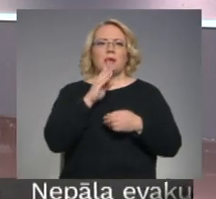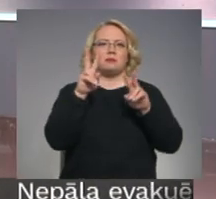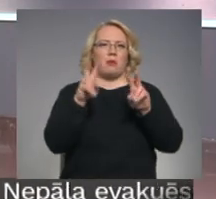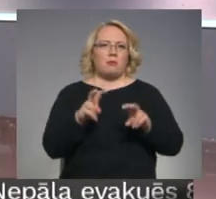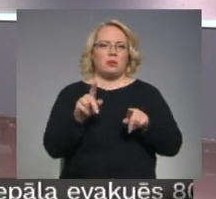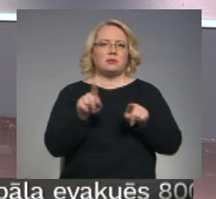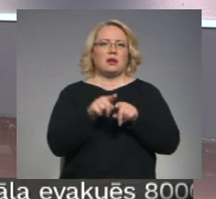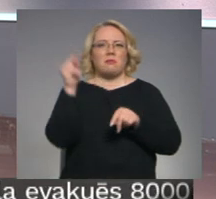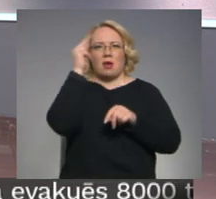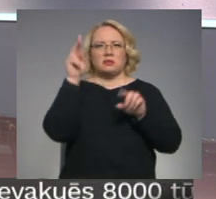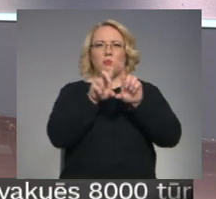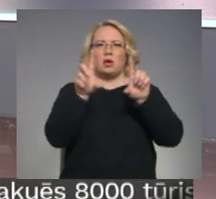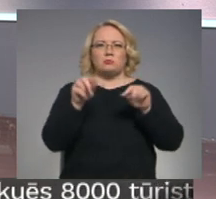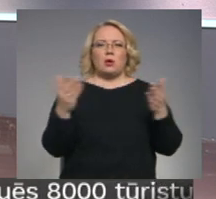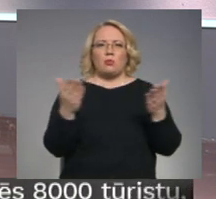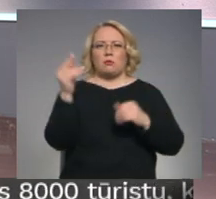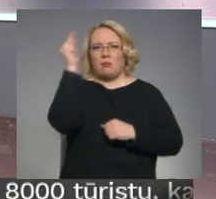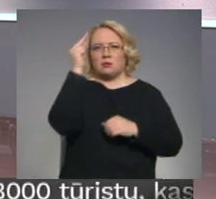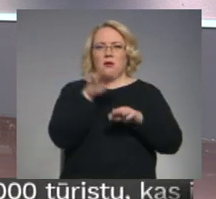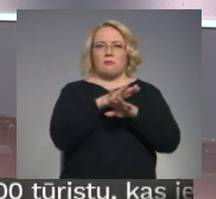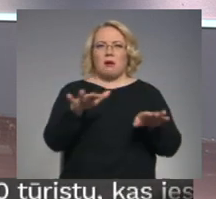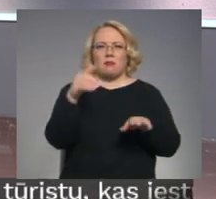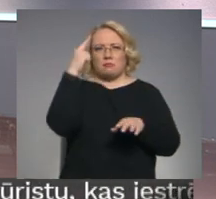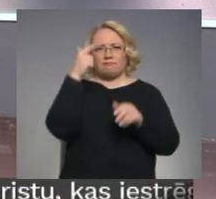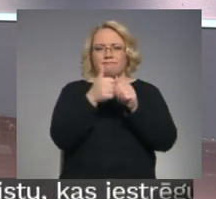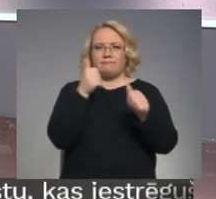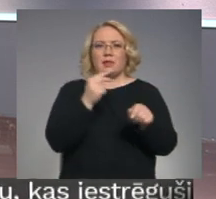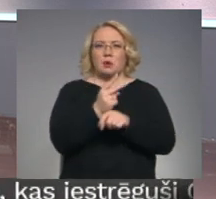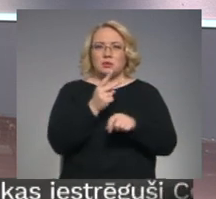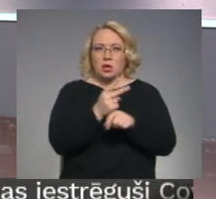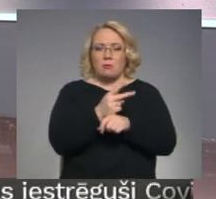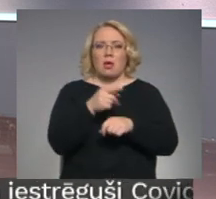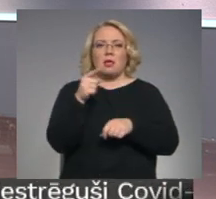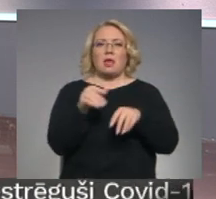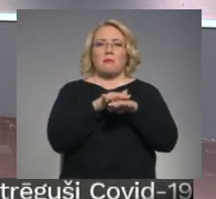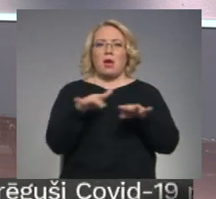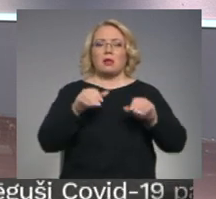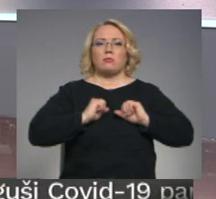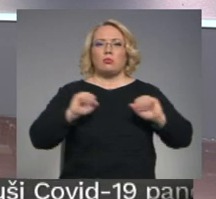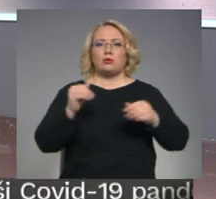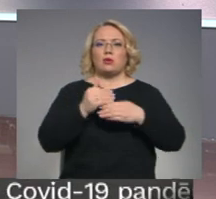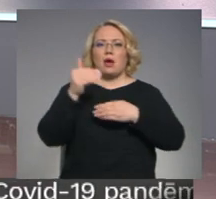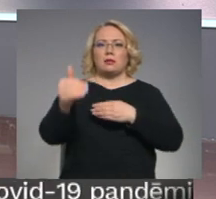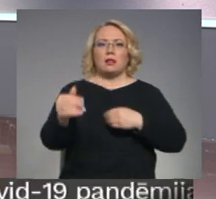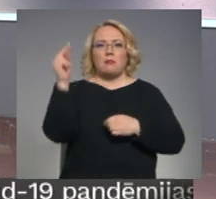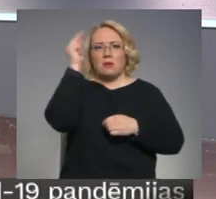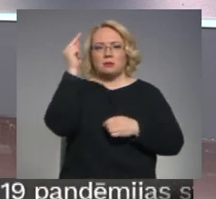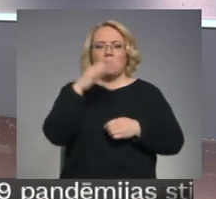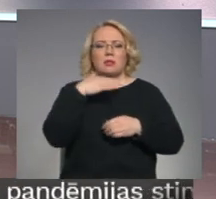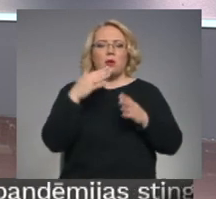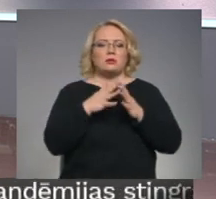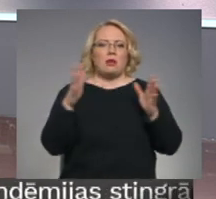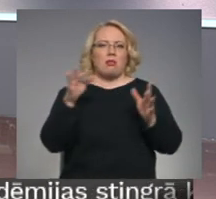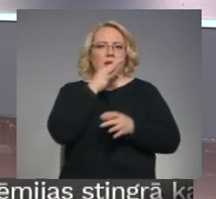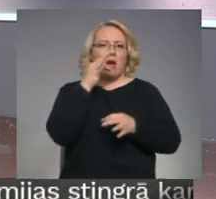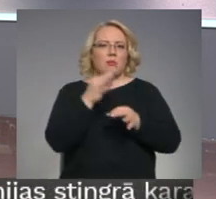pārbaudījums mācība iestādēm, kurās izglītojas bērni ar garīgi rakstur traucējumiem. Lai šiem bērniem nodrošinātu attālinātās mācības, daudz